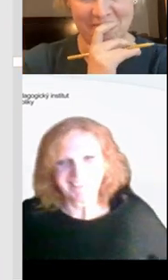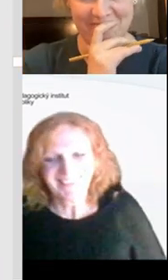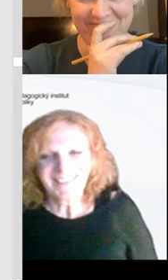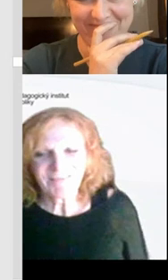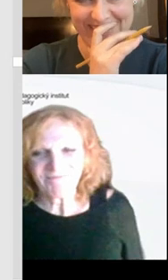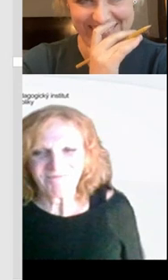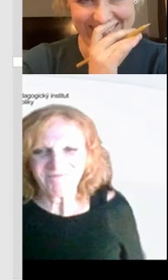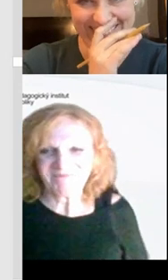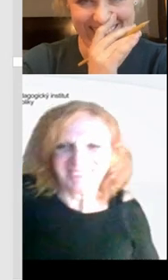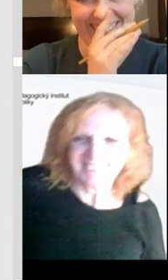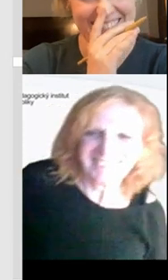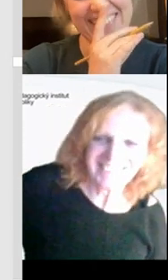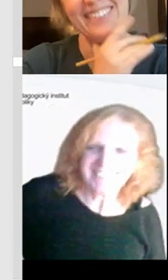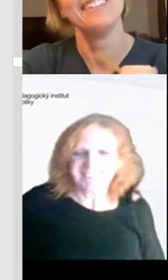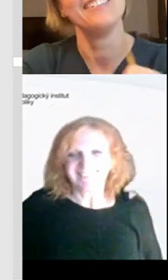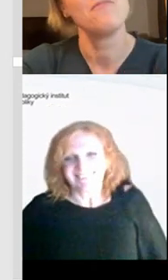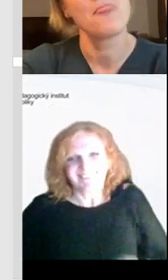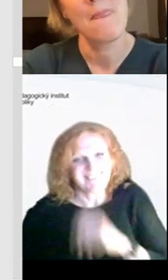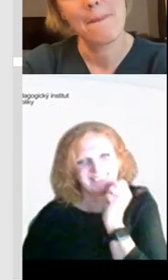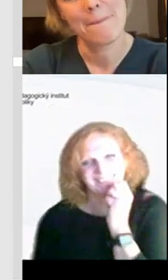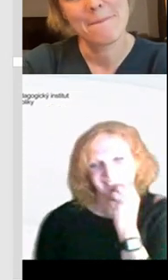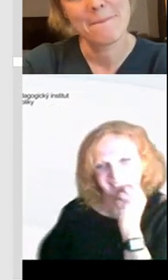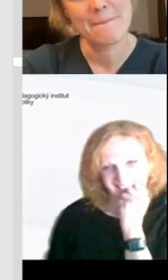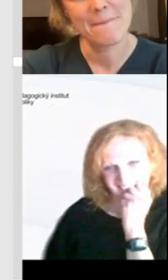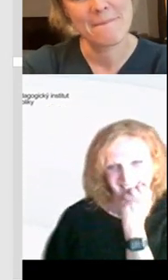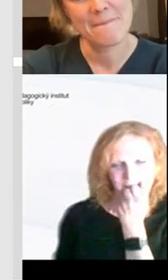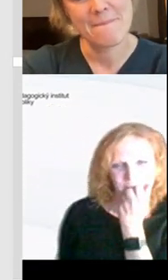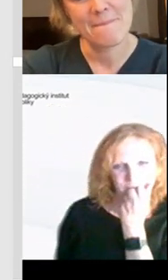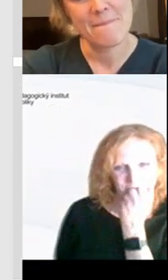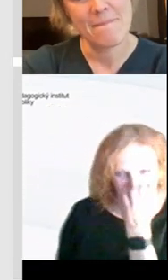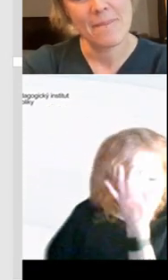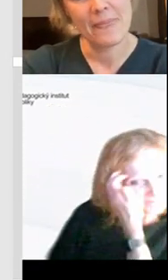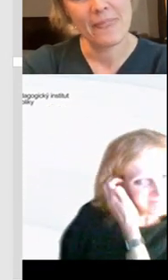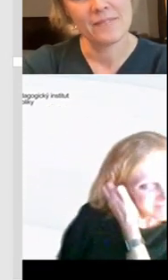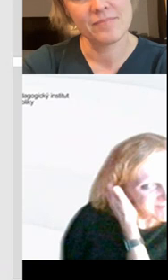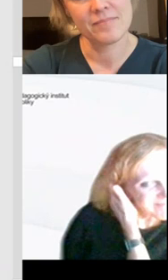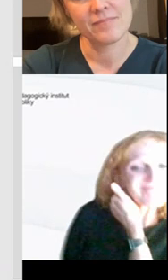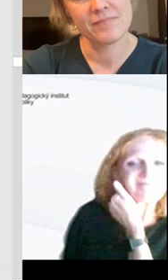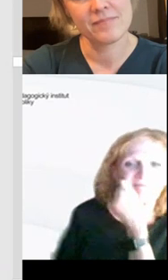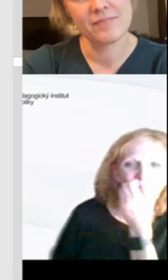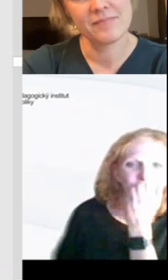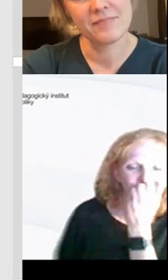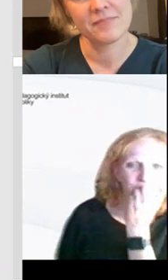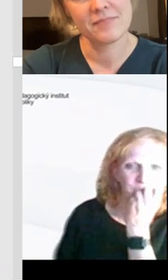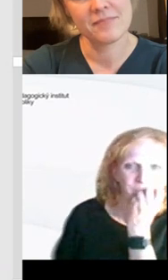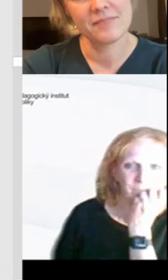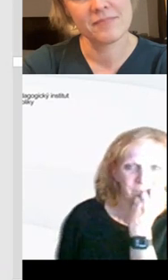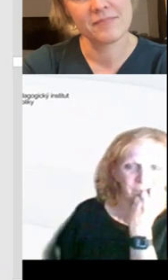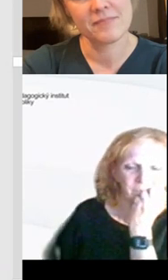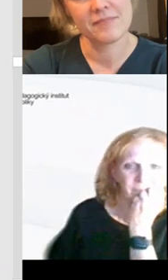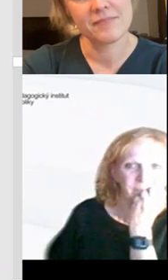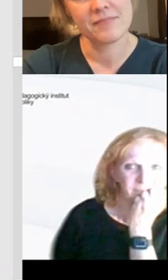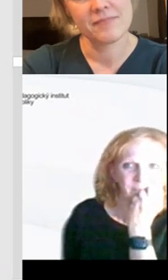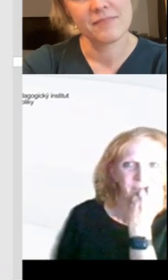kolik jich můžeme uvést v předmětu, nebo já říkám, my se z toho potom zblázníme, jestliže tohle všechno budeme mít plnit a někde to potom